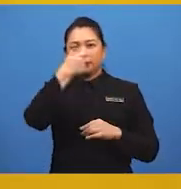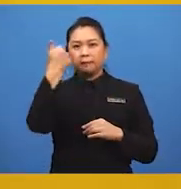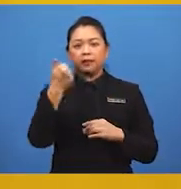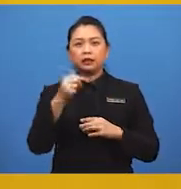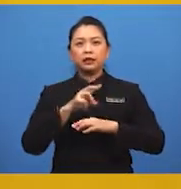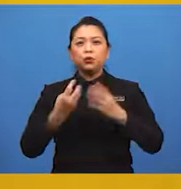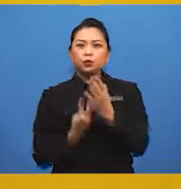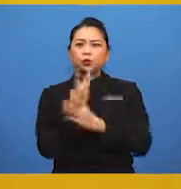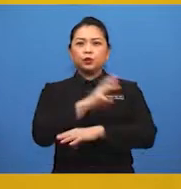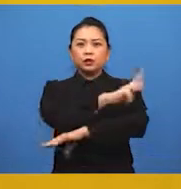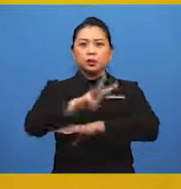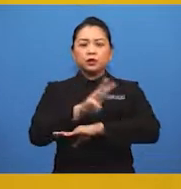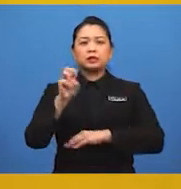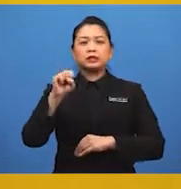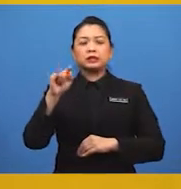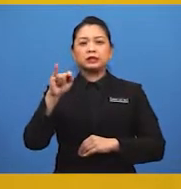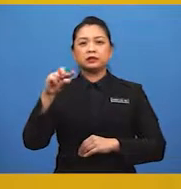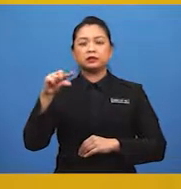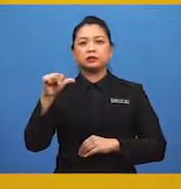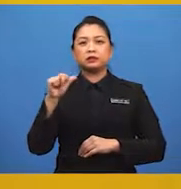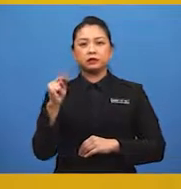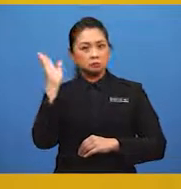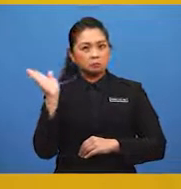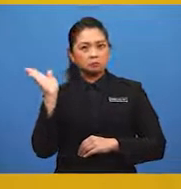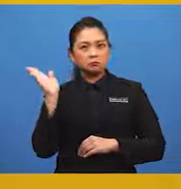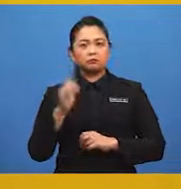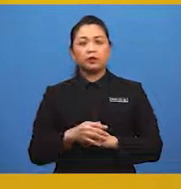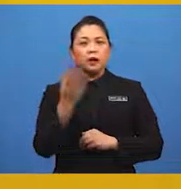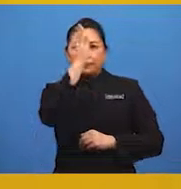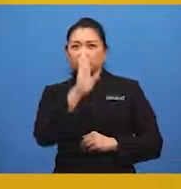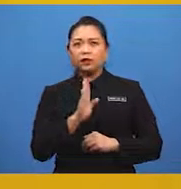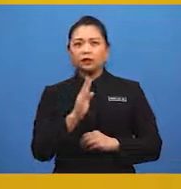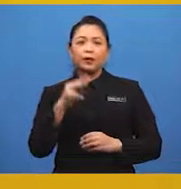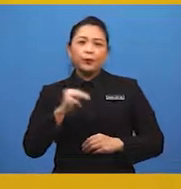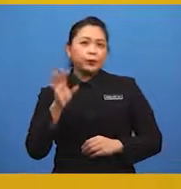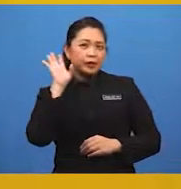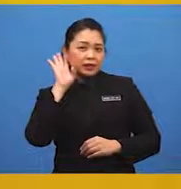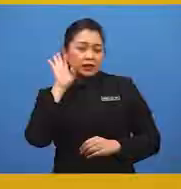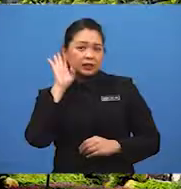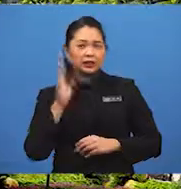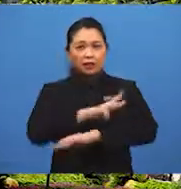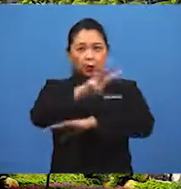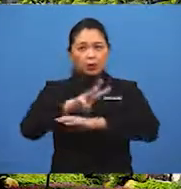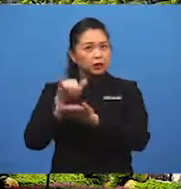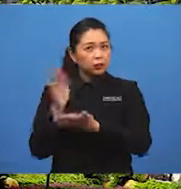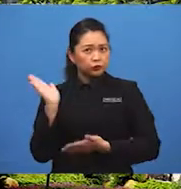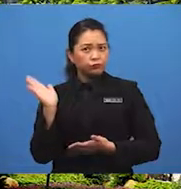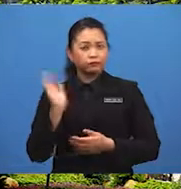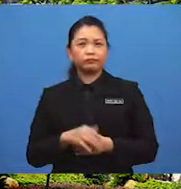wujudnya kawasan setinggal. Pernahkah murid-murid dengar tentang kawasan setinggal?